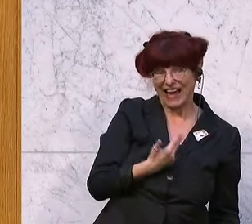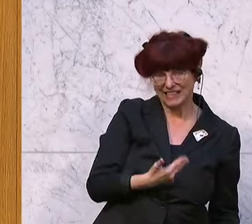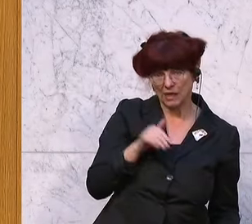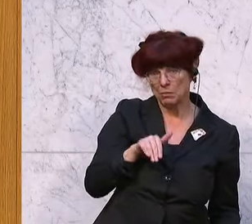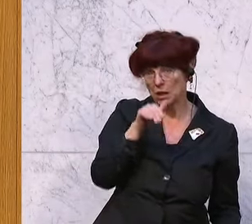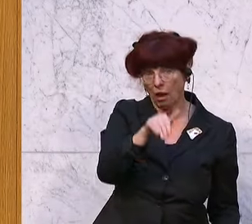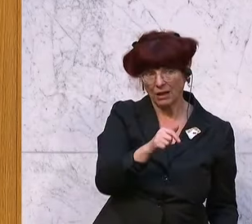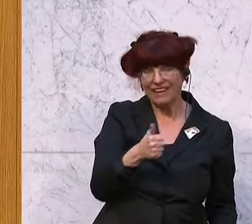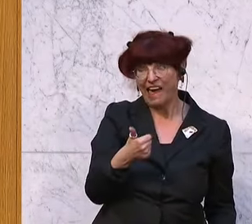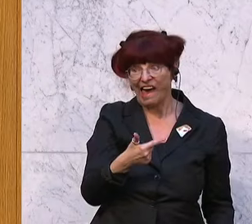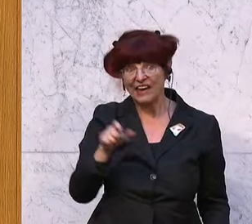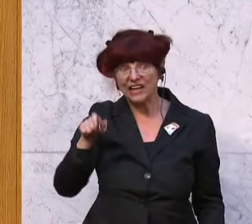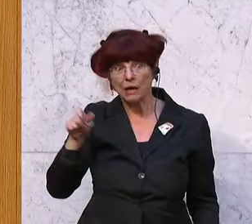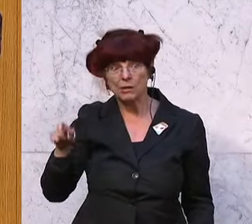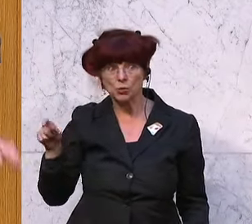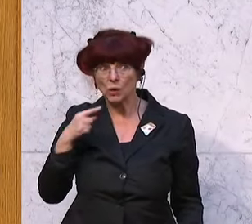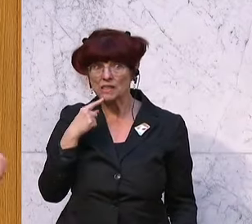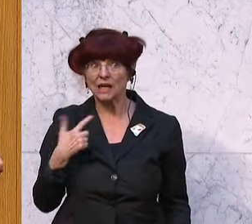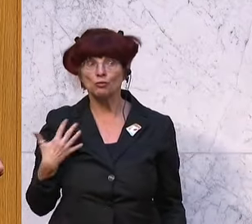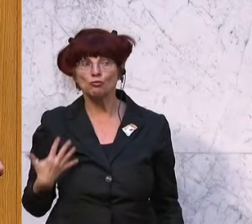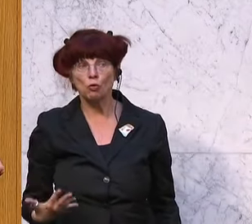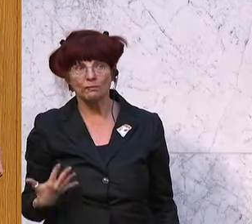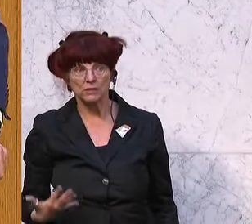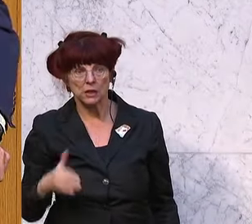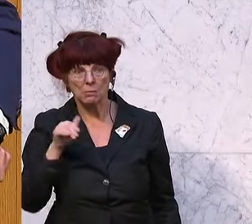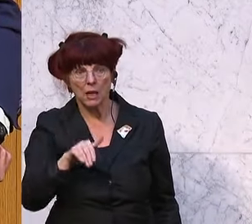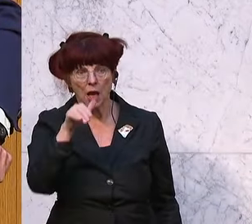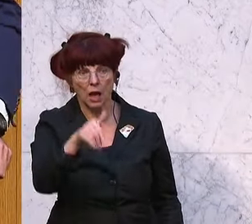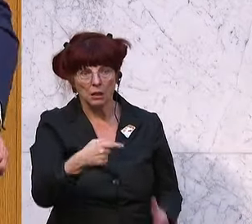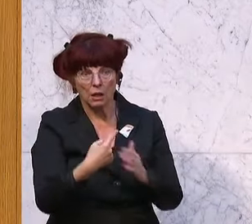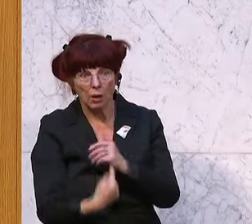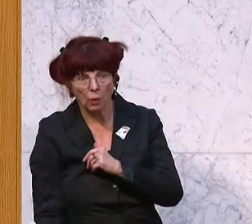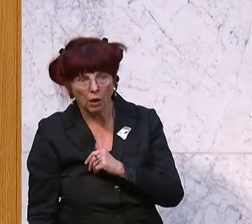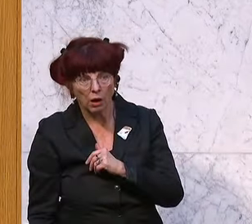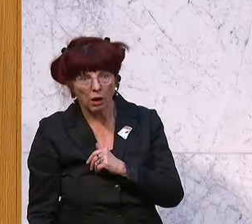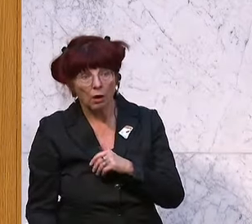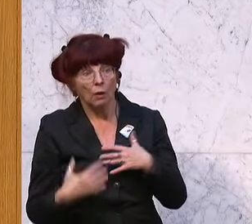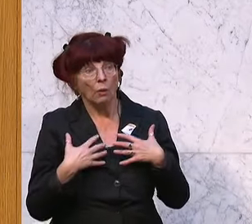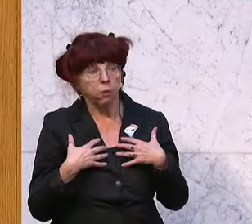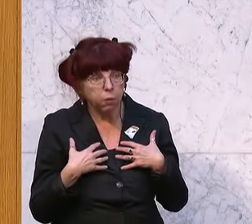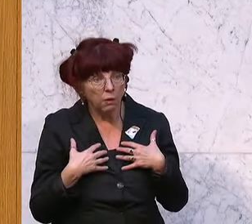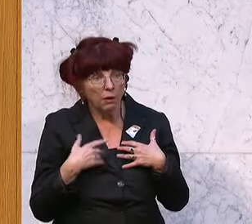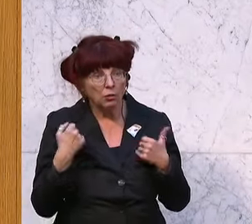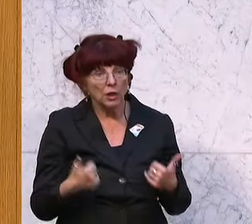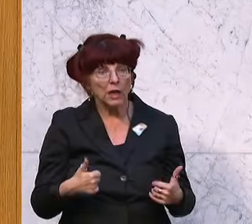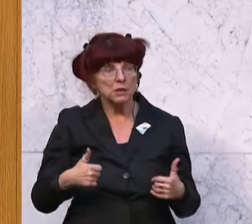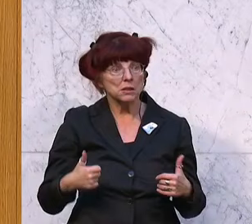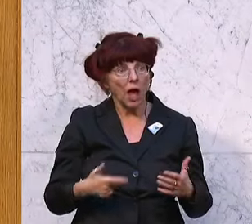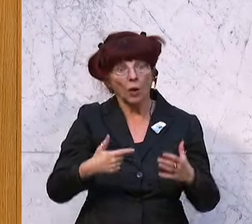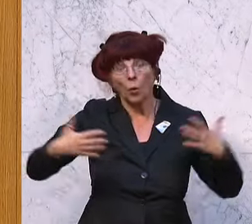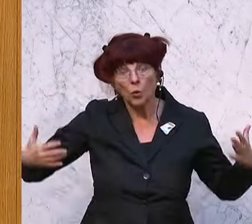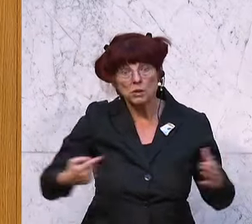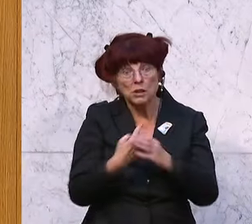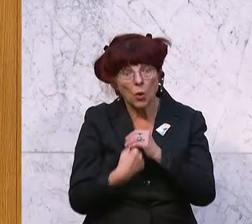schon 50 Milliarden auf ihrem Zettel stehen. Ja, meine Damen und Herren, und weil das so ist, weil jetzt plötzlich dieses Loch da ist, zählt